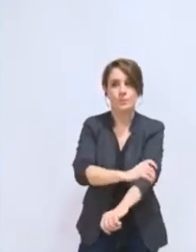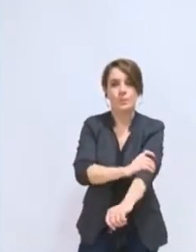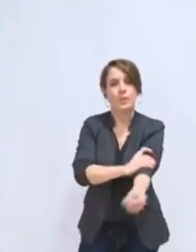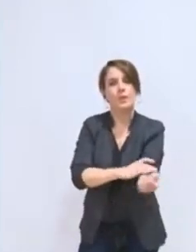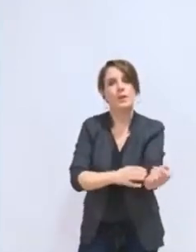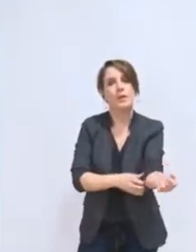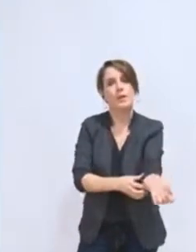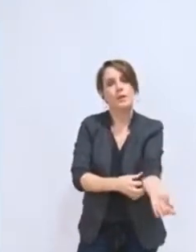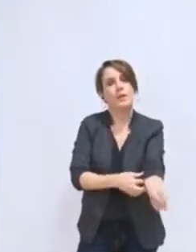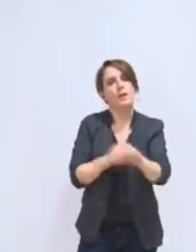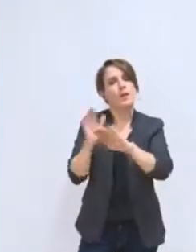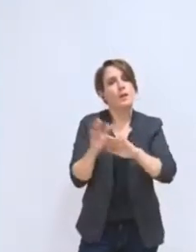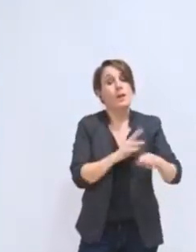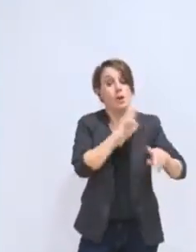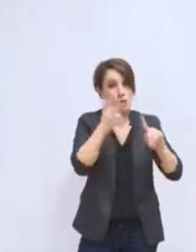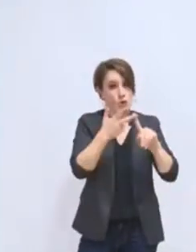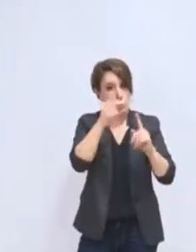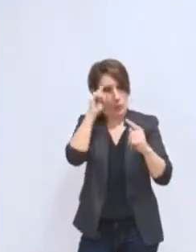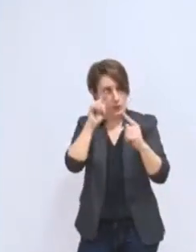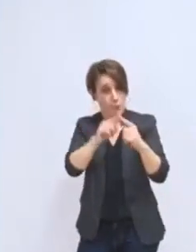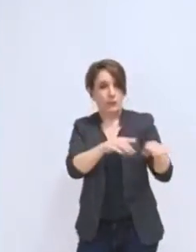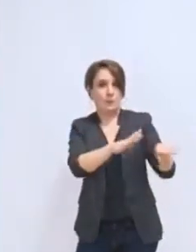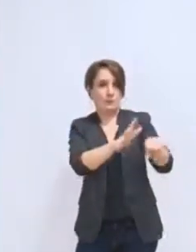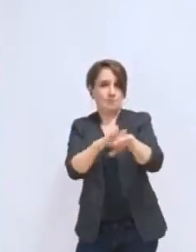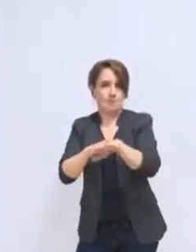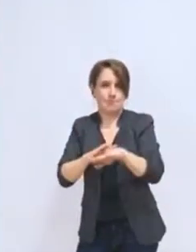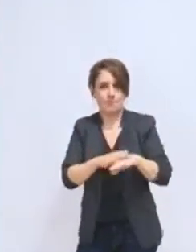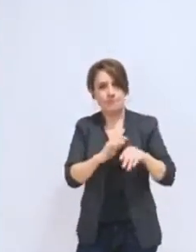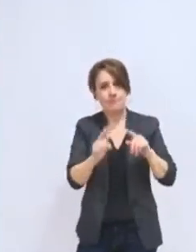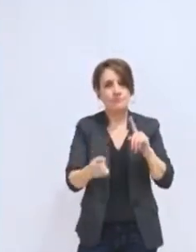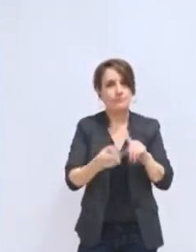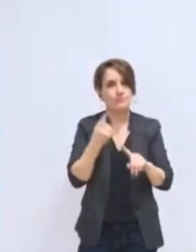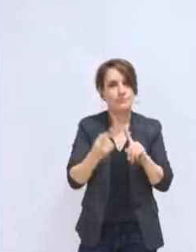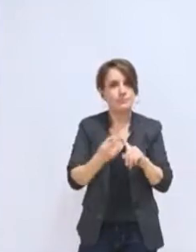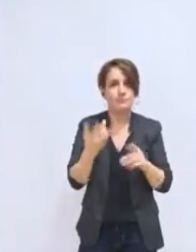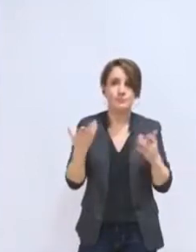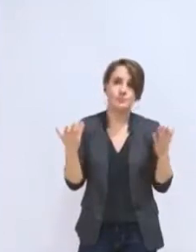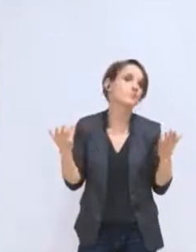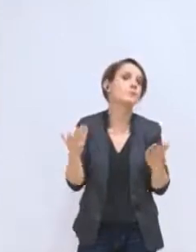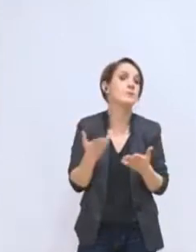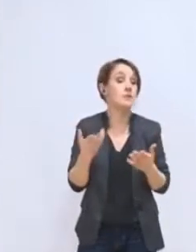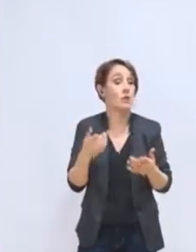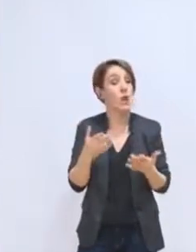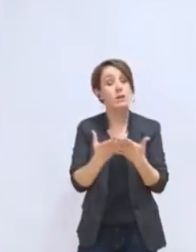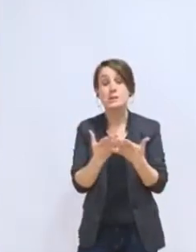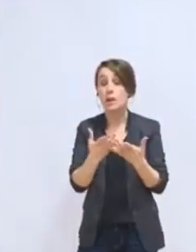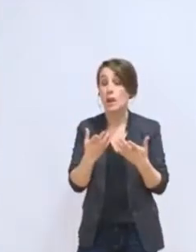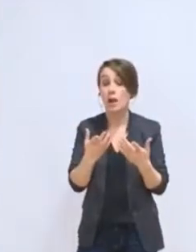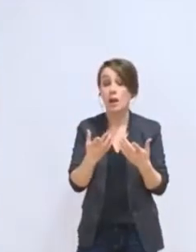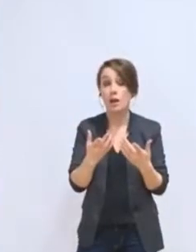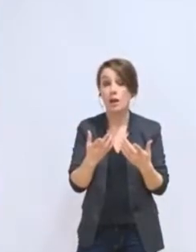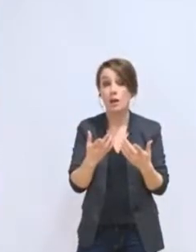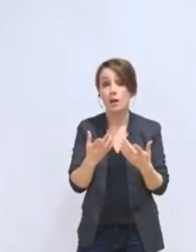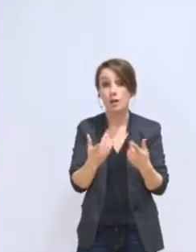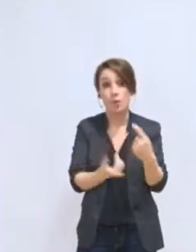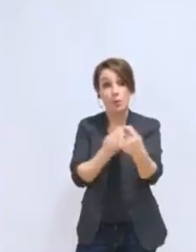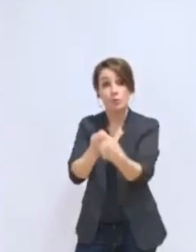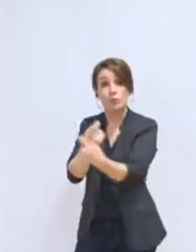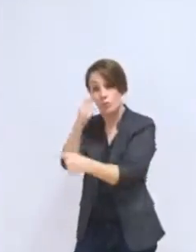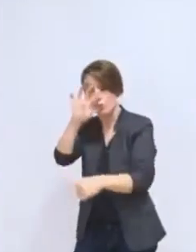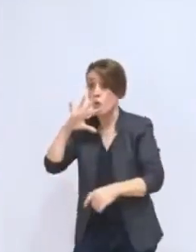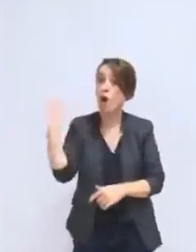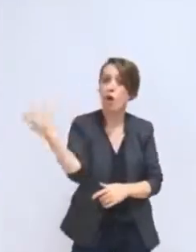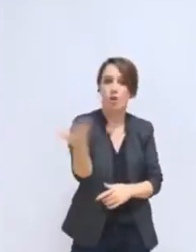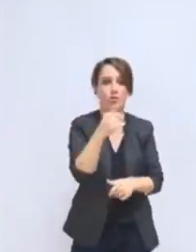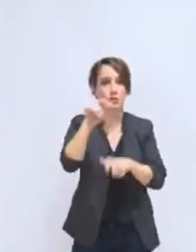point mérite d'être soulevé ici, parce que c'est un point qui concerne l'ensemble des Grenoblois, et qui nous